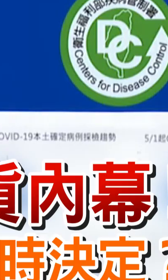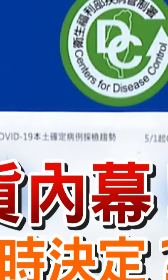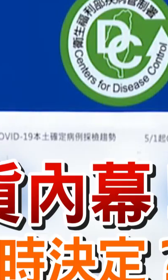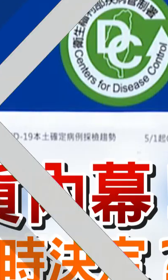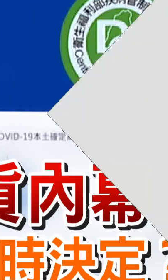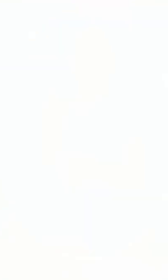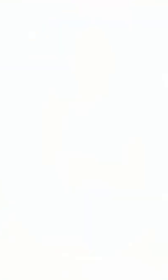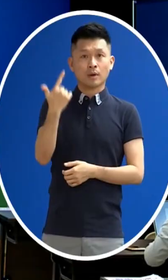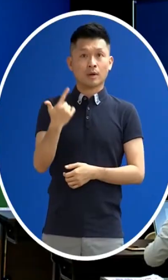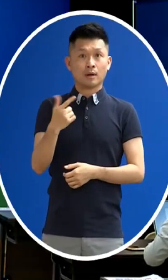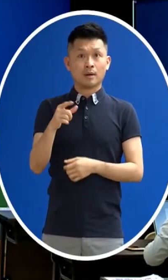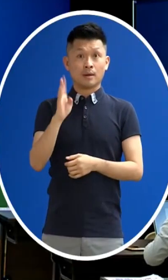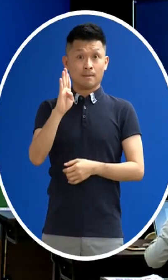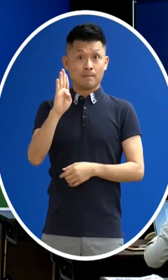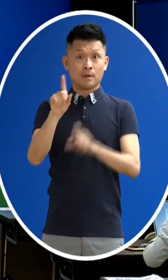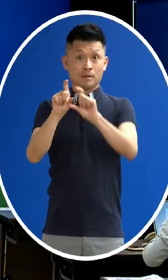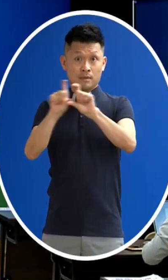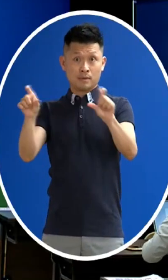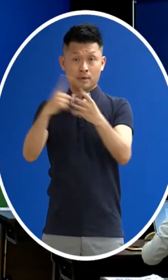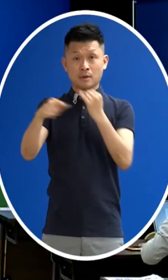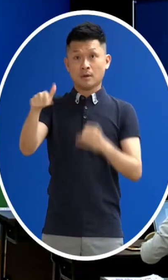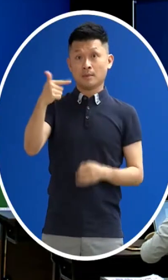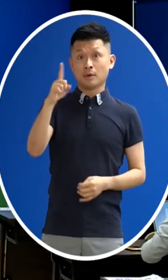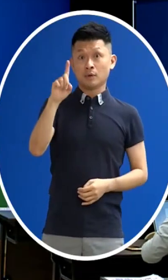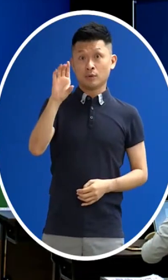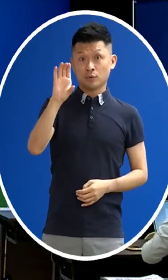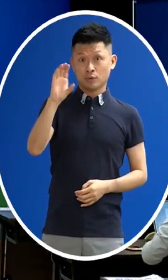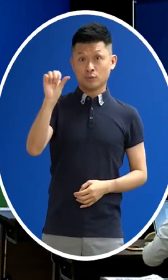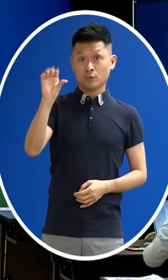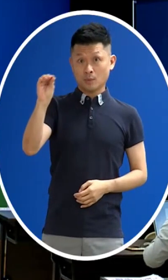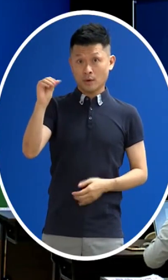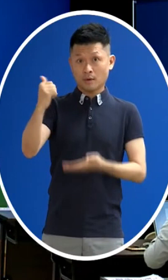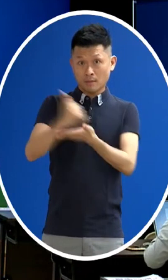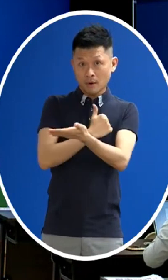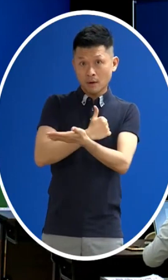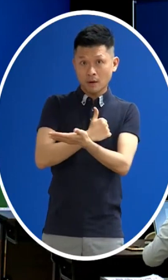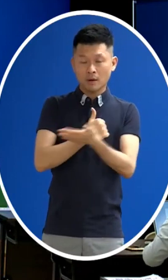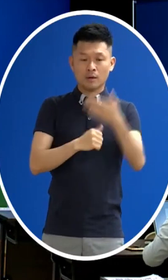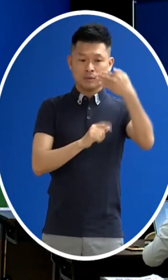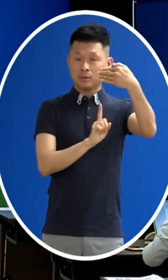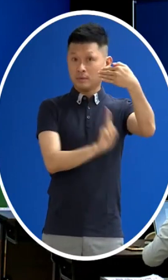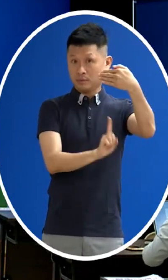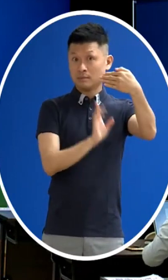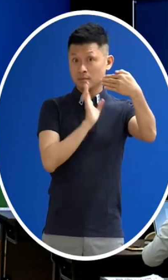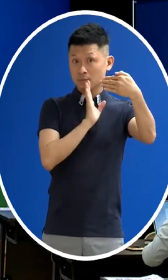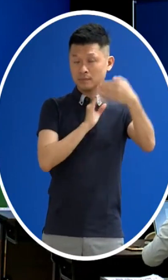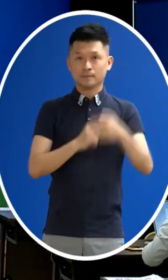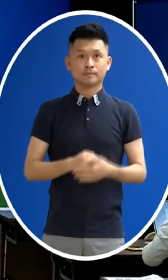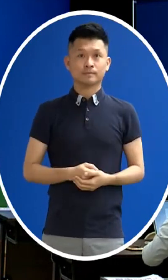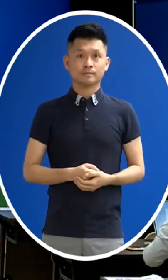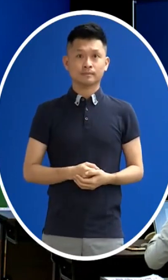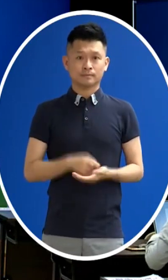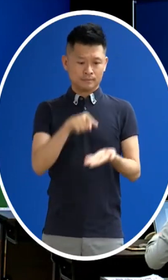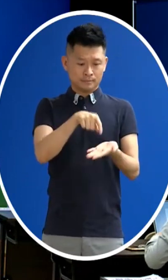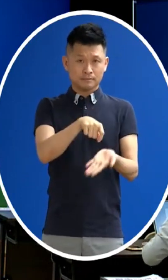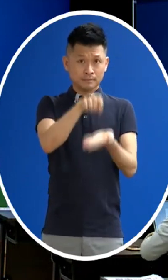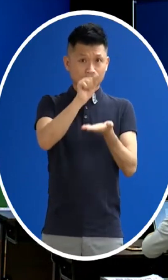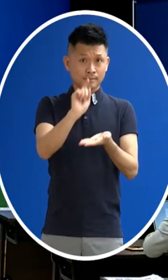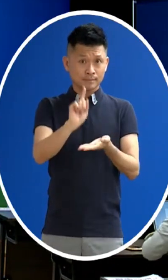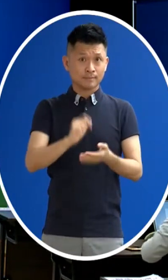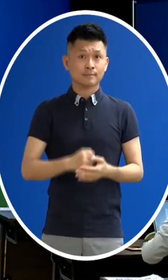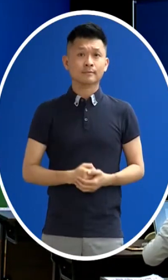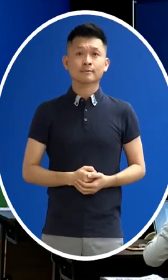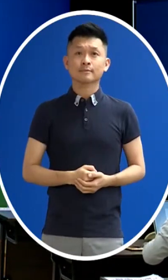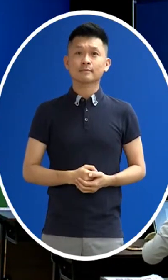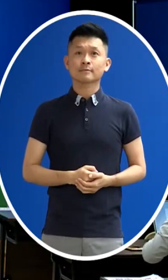就決定了郭董他去催貨的這個BNT疫苗 有195萬劑要來臺灣 那到貨